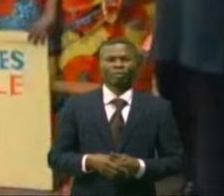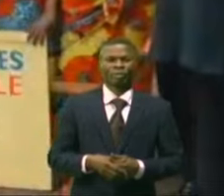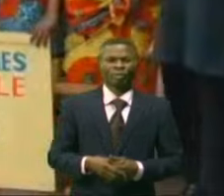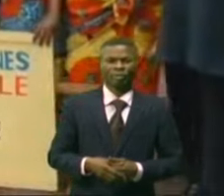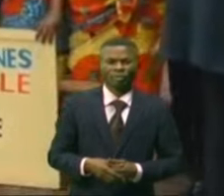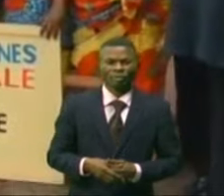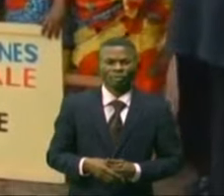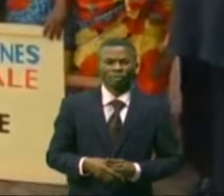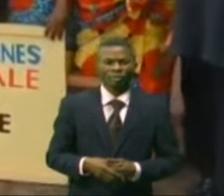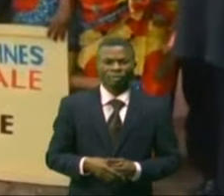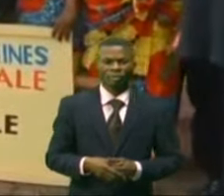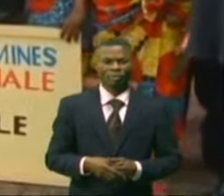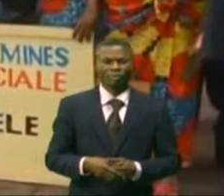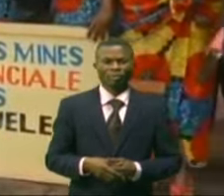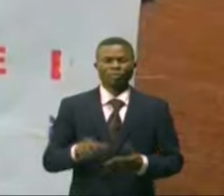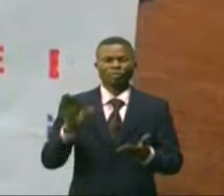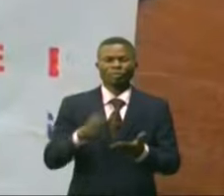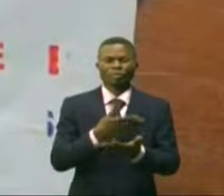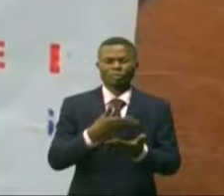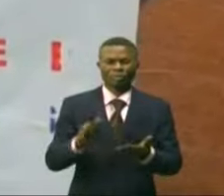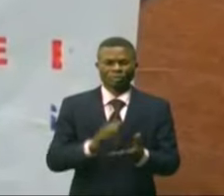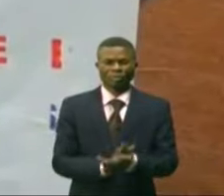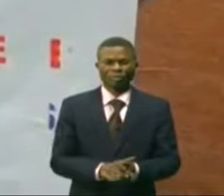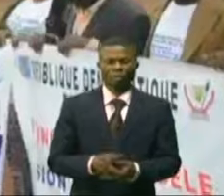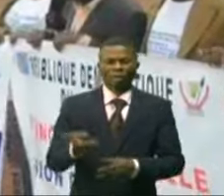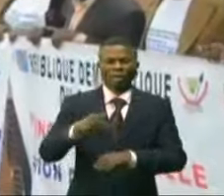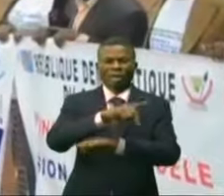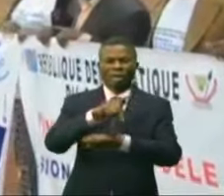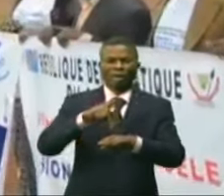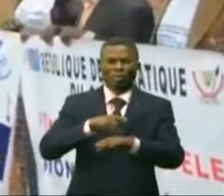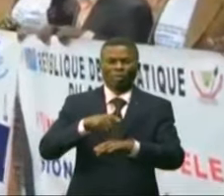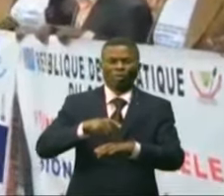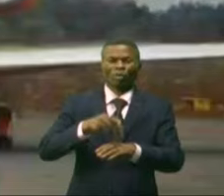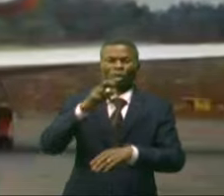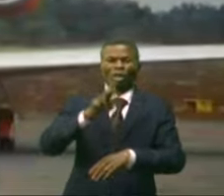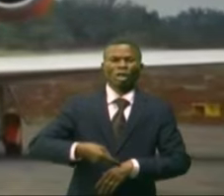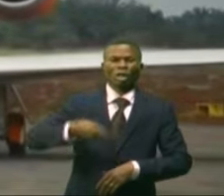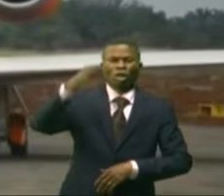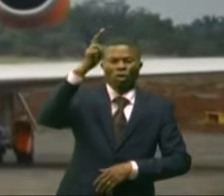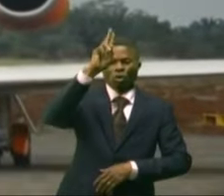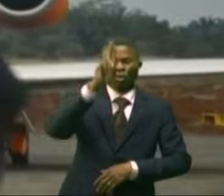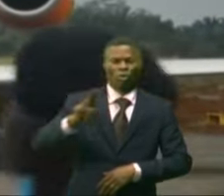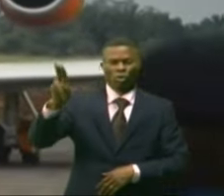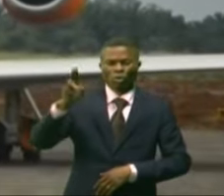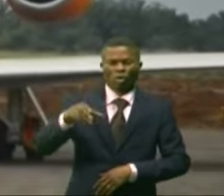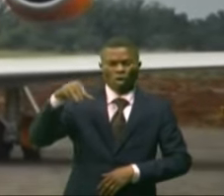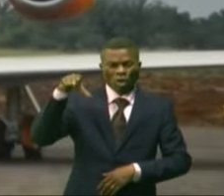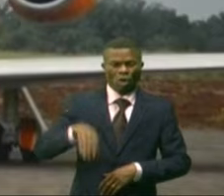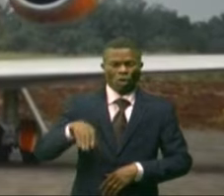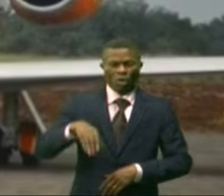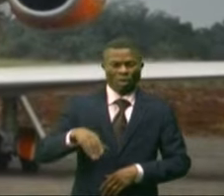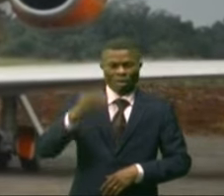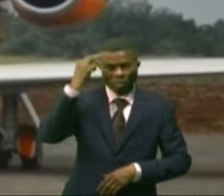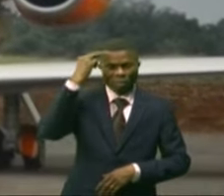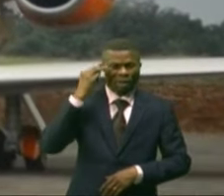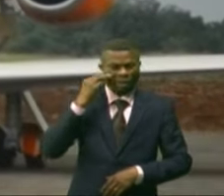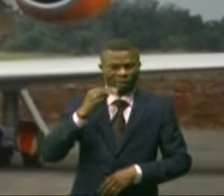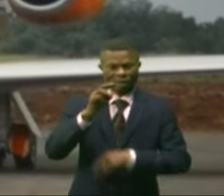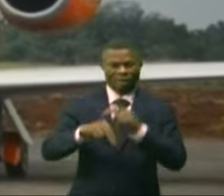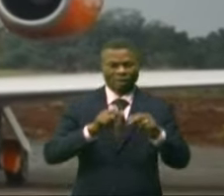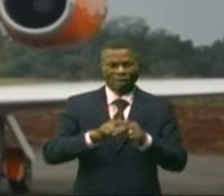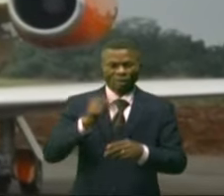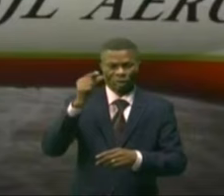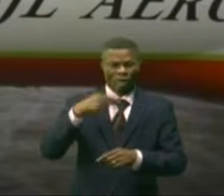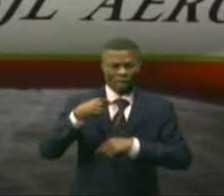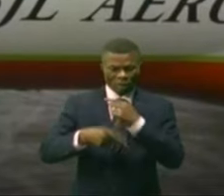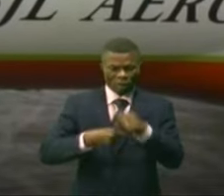La province du Otuélé est la toute première destination dans le Congo profond pour les ministres nationales des Mines depuis sa prise